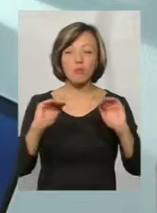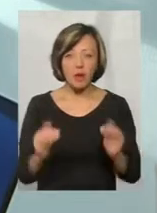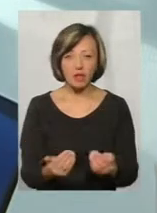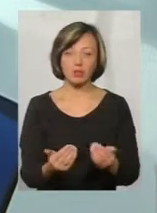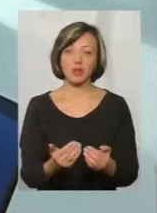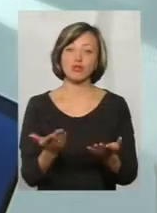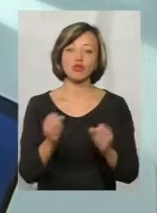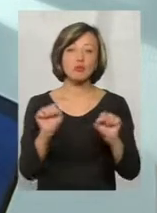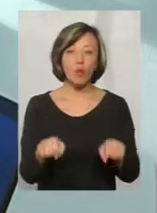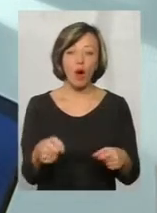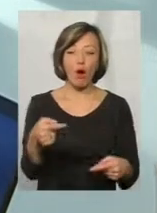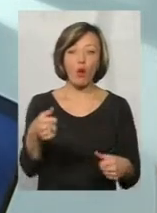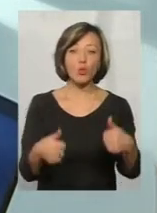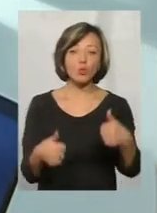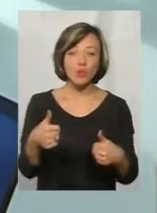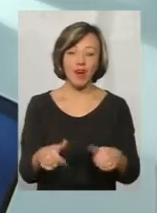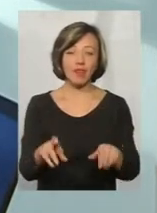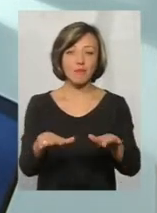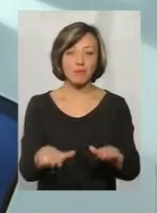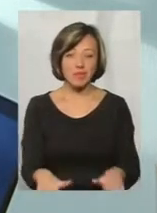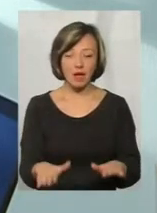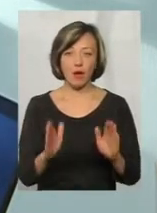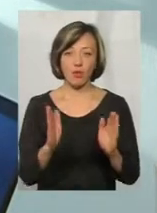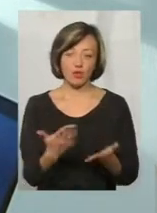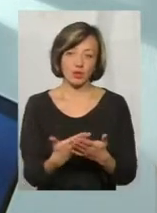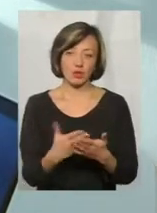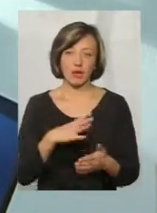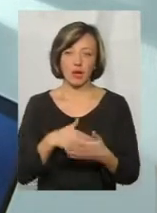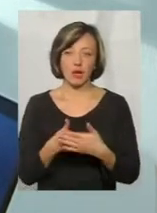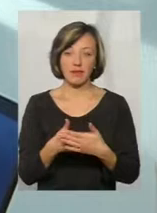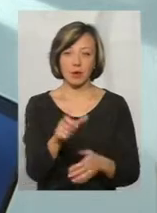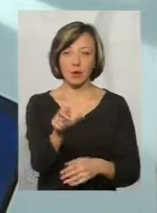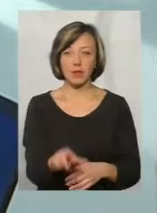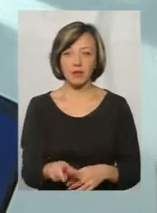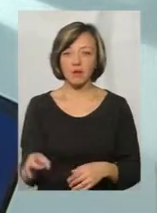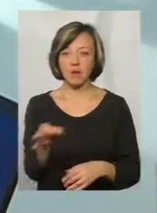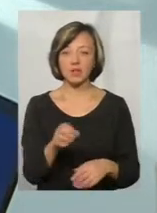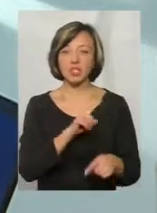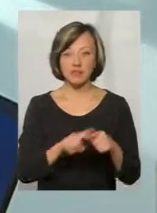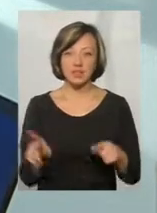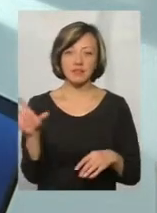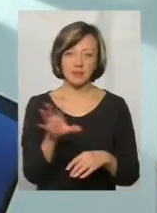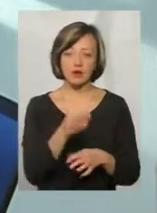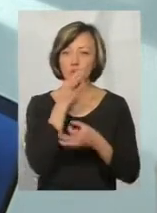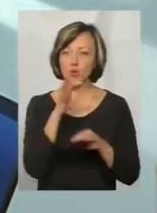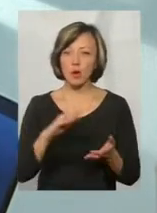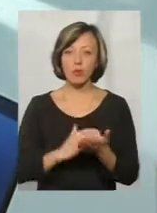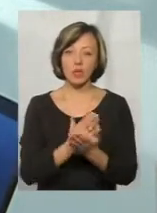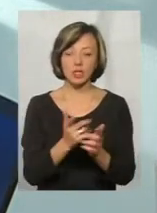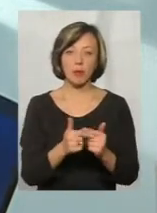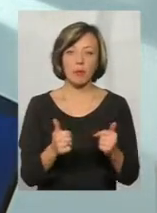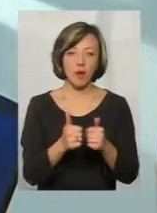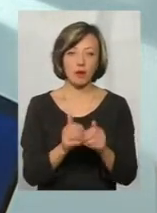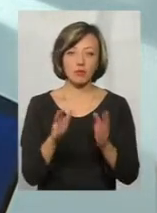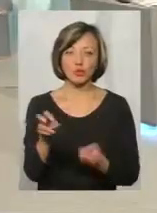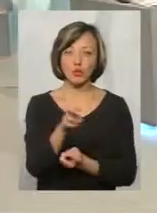буде змога конкурувати тут на місцях, будучи, наприклад, активним громадянином в області, швидше за все, що будь-яка політична партія